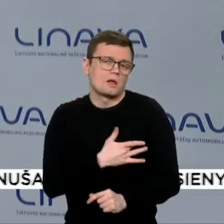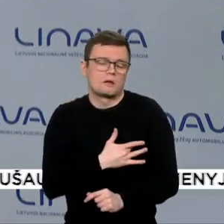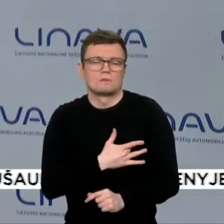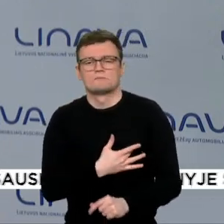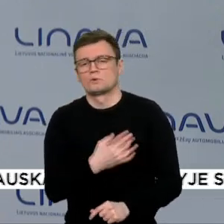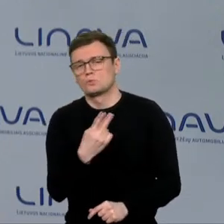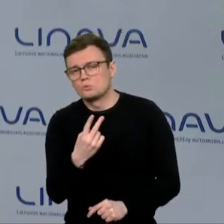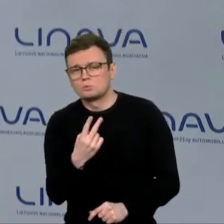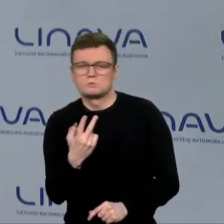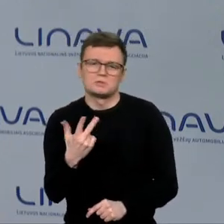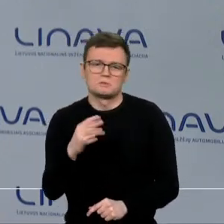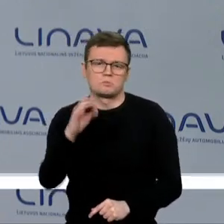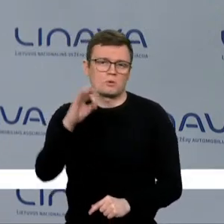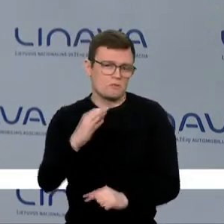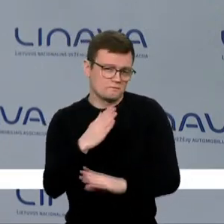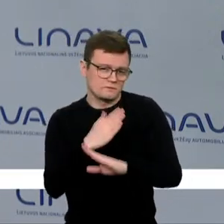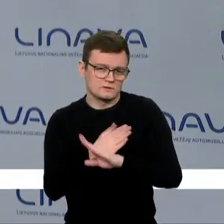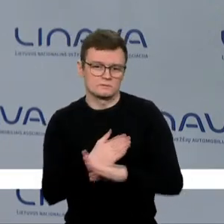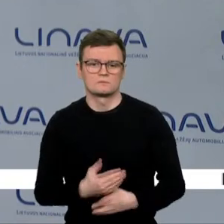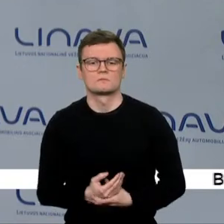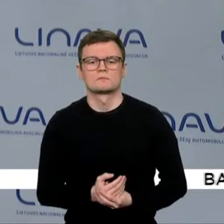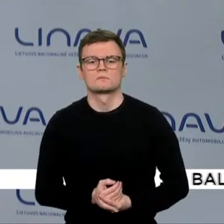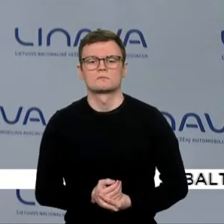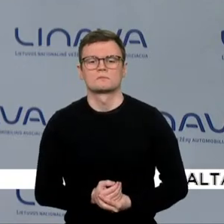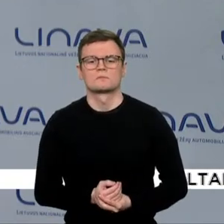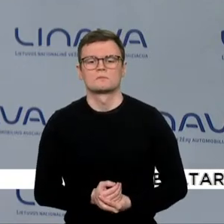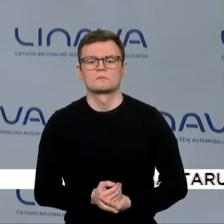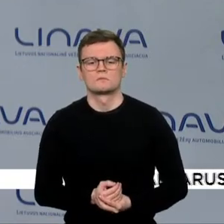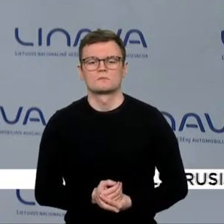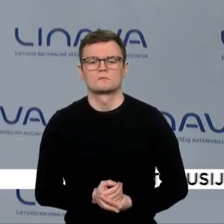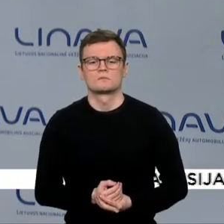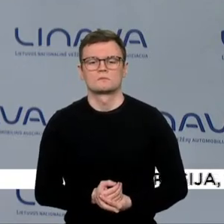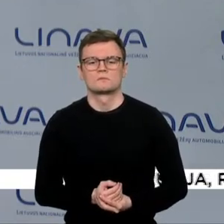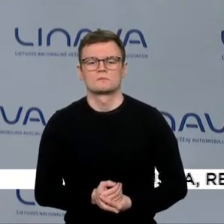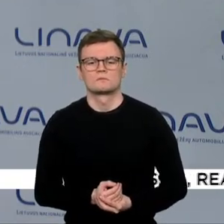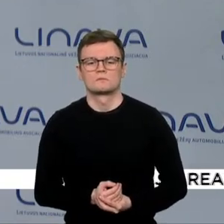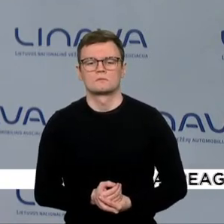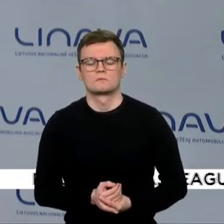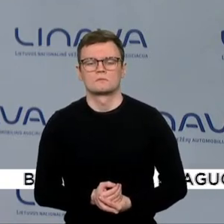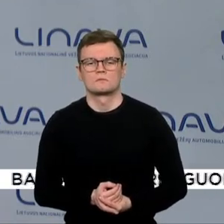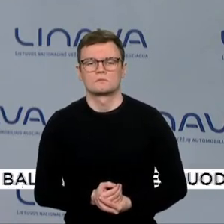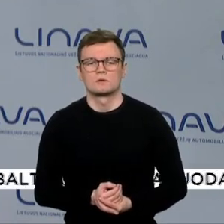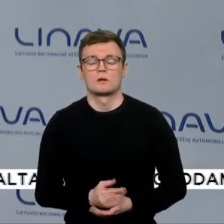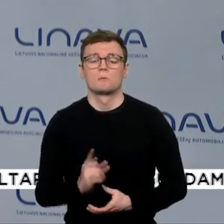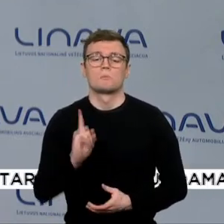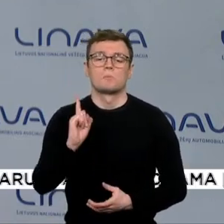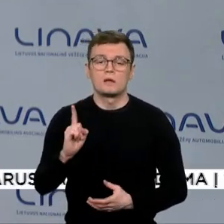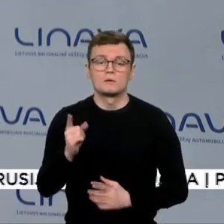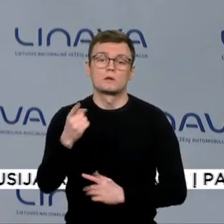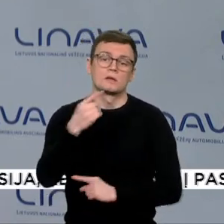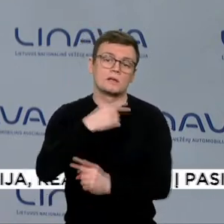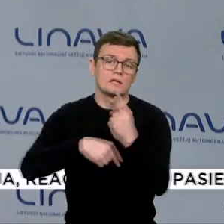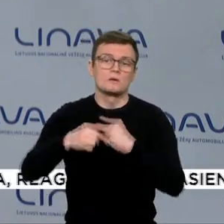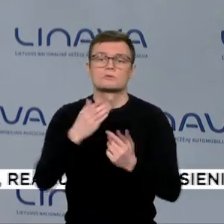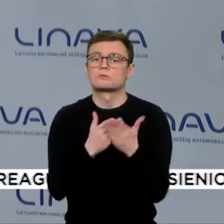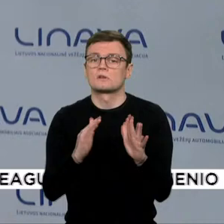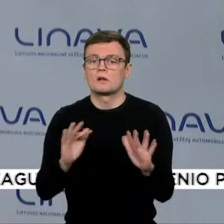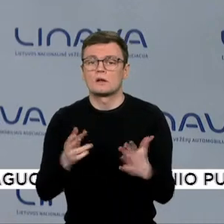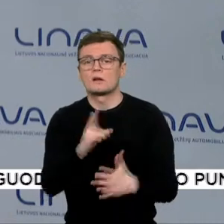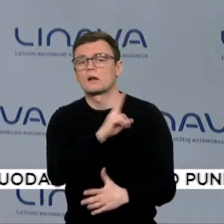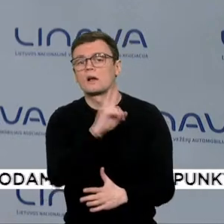procentai, čia siekia viso to mūsų įdėjimo. Tai jisai tikrai nesudaro, jis nieko nenusvėrė punšiai. Bet dalis rinkos, dalis vežėjų yra, jie